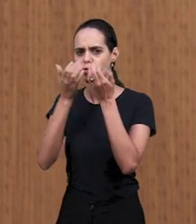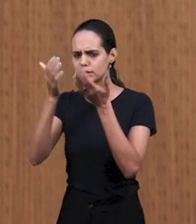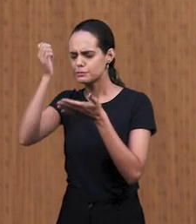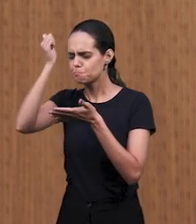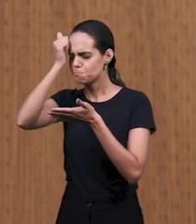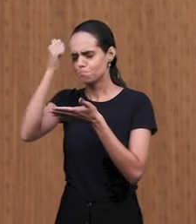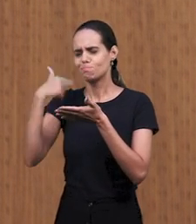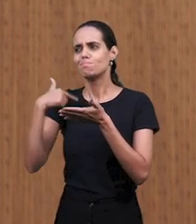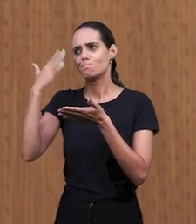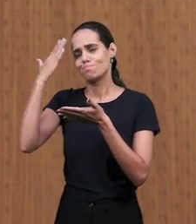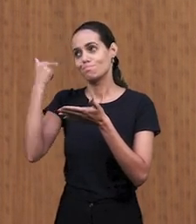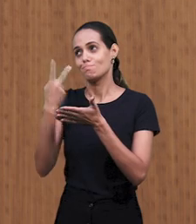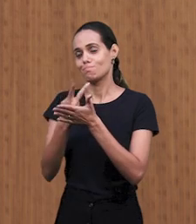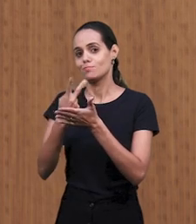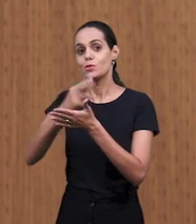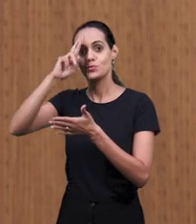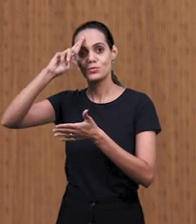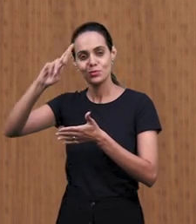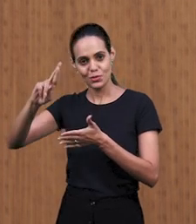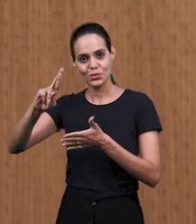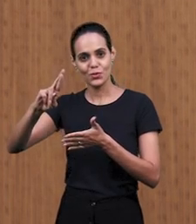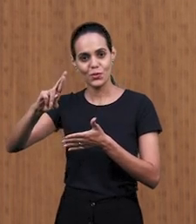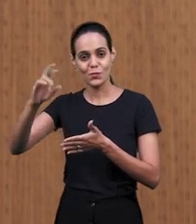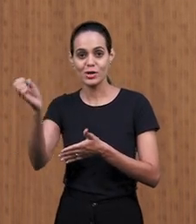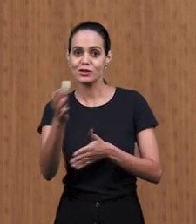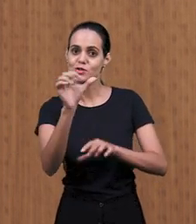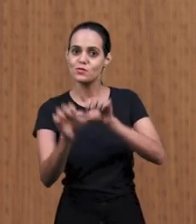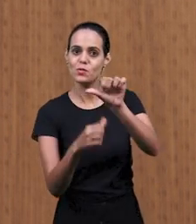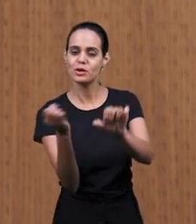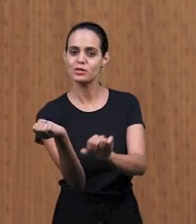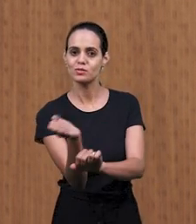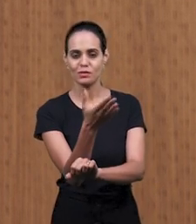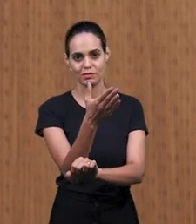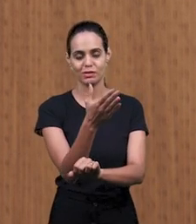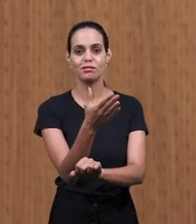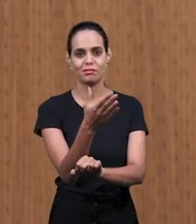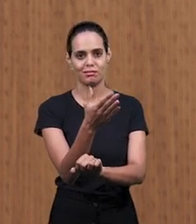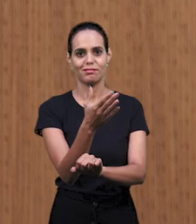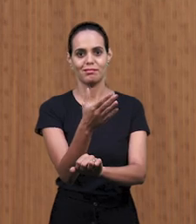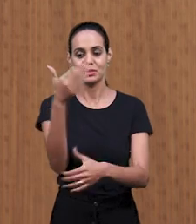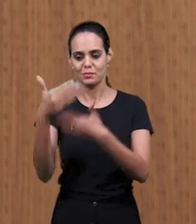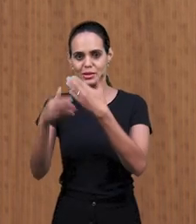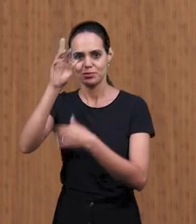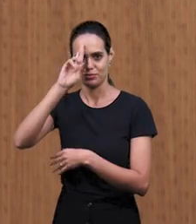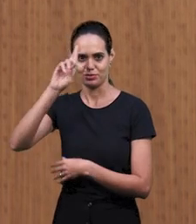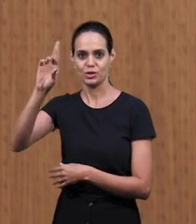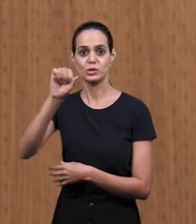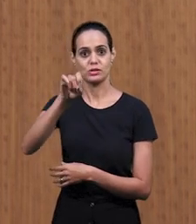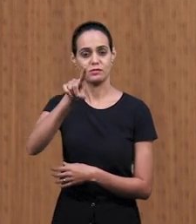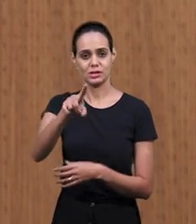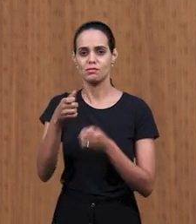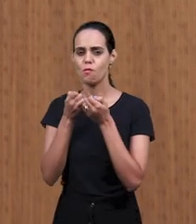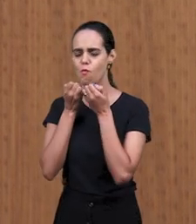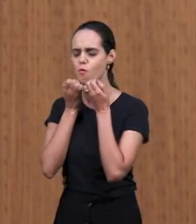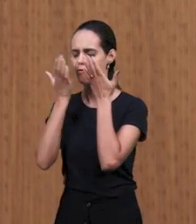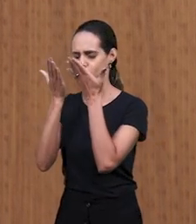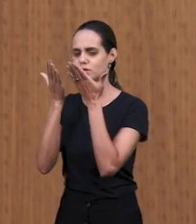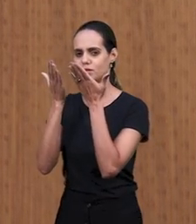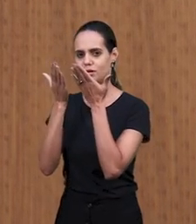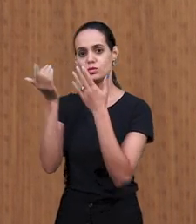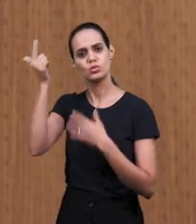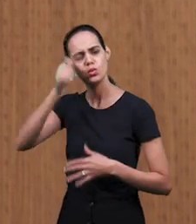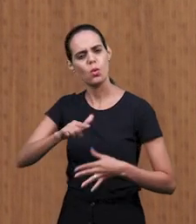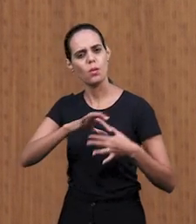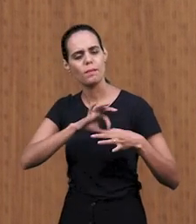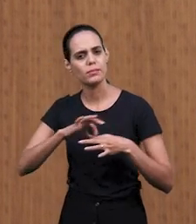у него будет новая возможность, новая жизнь в присутствии Божьей, если он действительно исповедуется пред Богом, Бог восстановит благословение